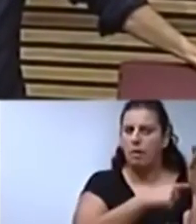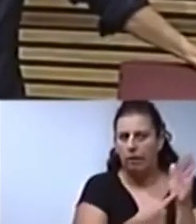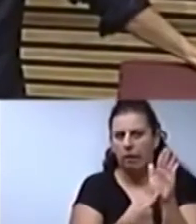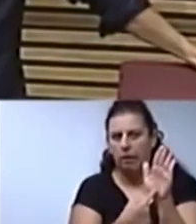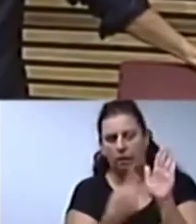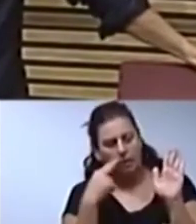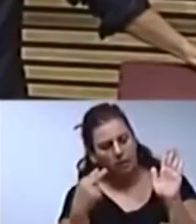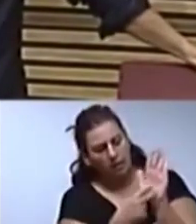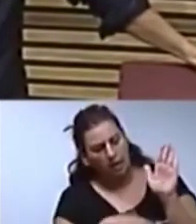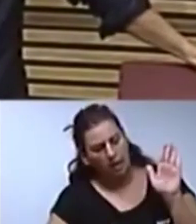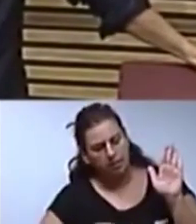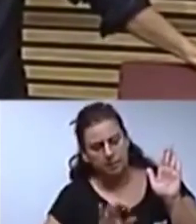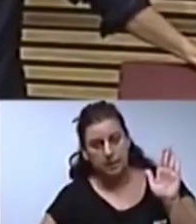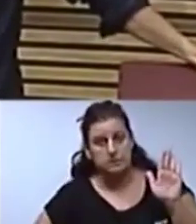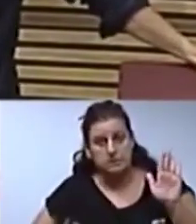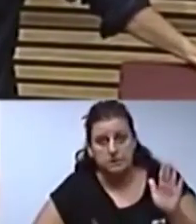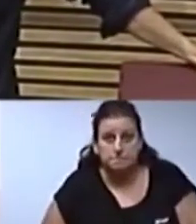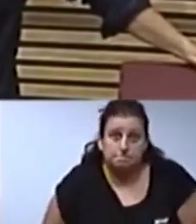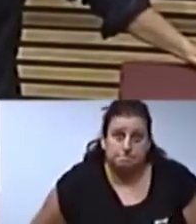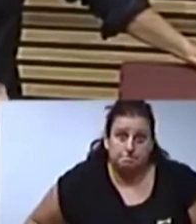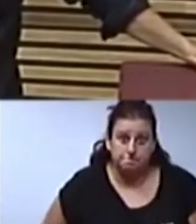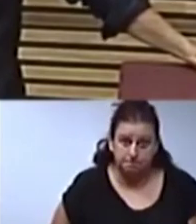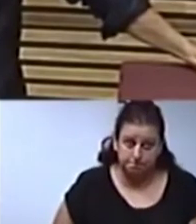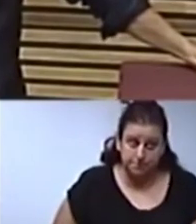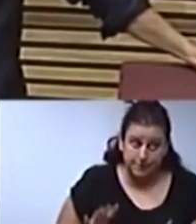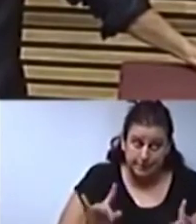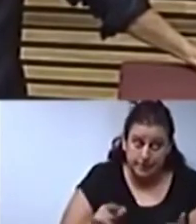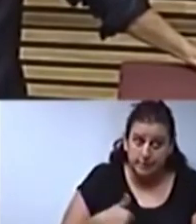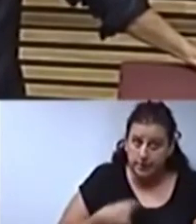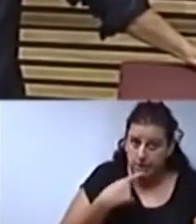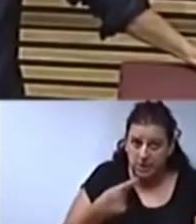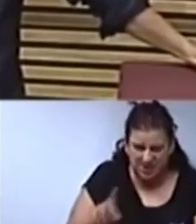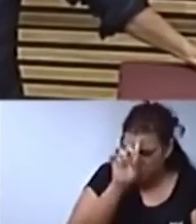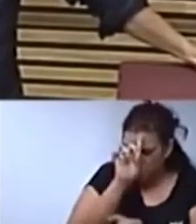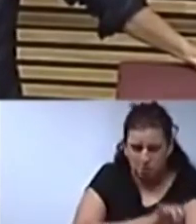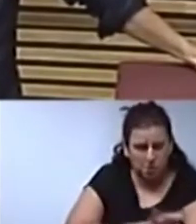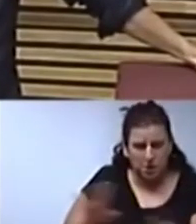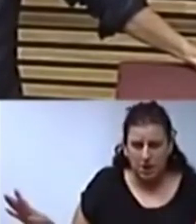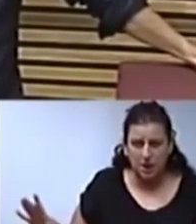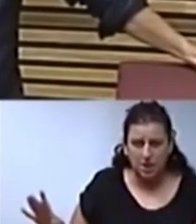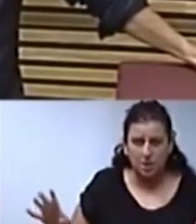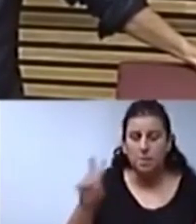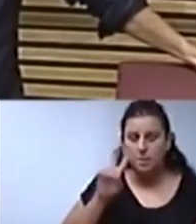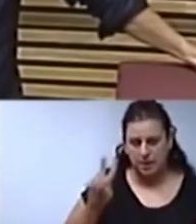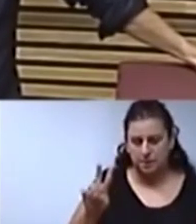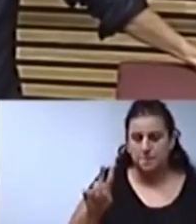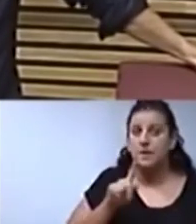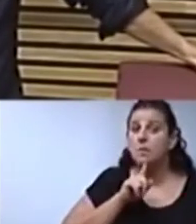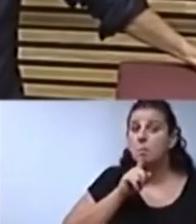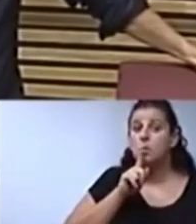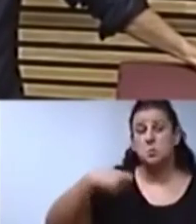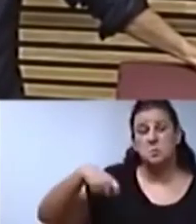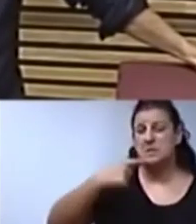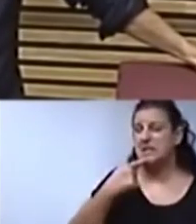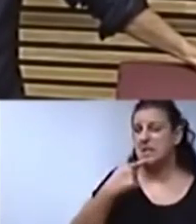suficientment interessant com està a les residències. Sí, i ho he dit molt clar. Mira, ho va dir el senyor president.